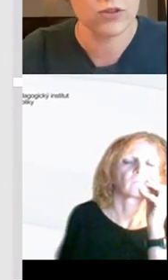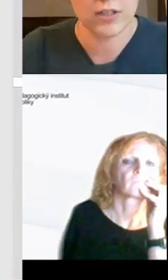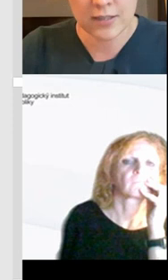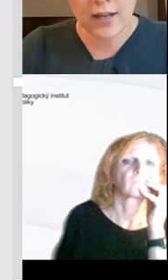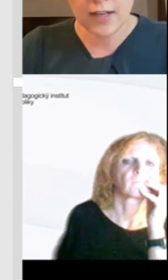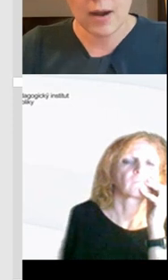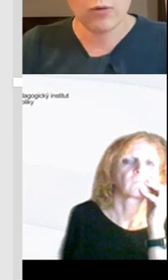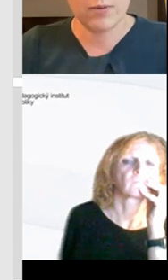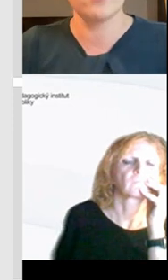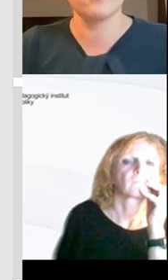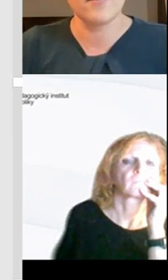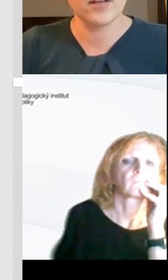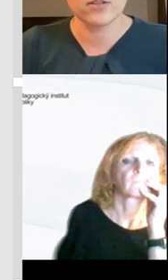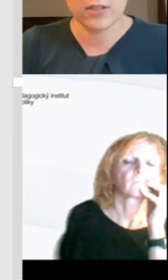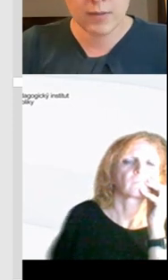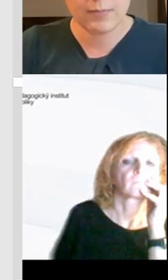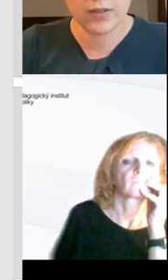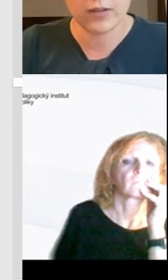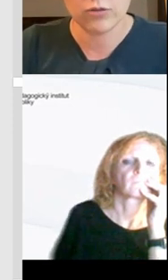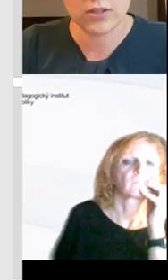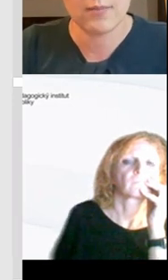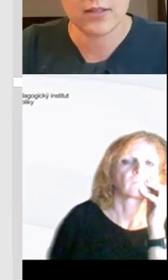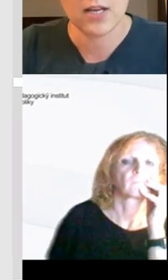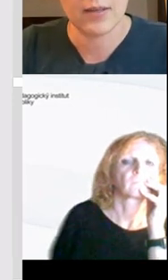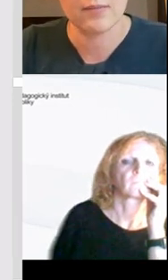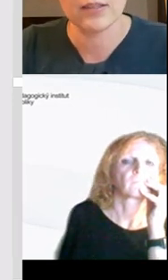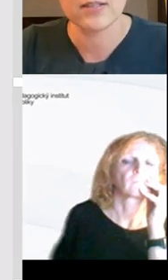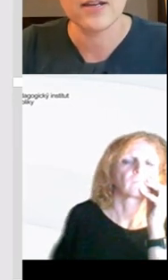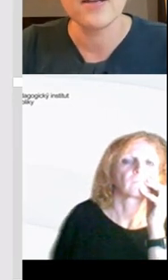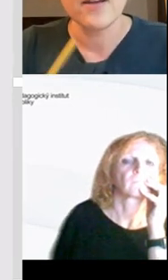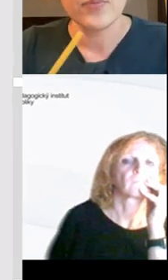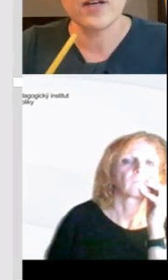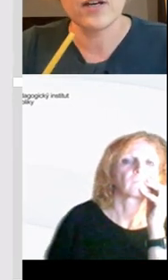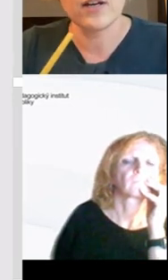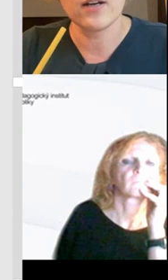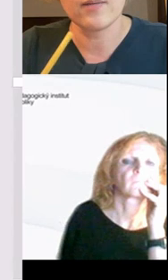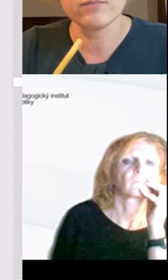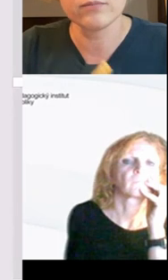kterému je 60 a má úplně jiný záměr, než si s nimi povídat o českém jazyce a matematice.